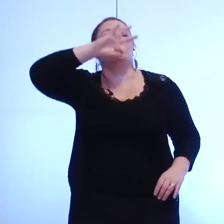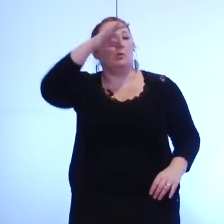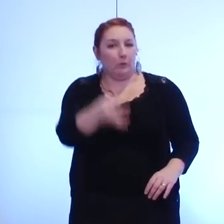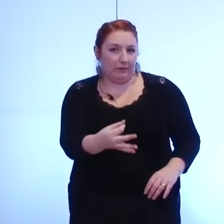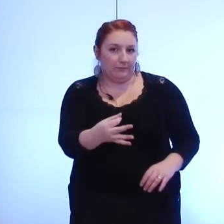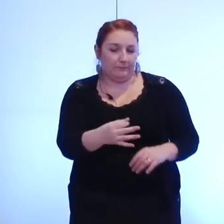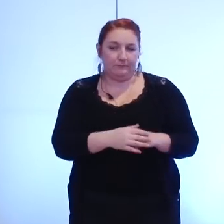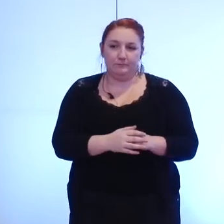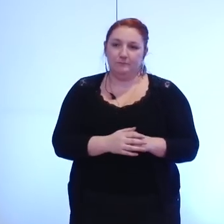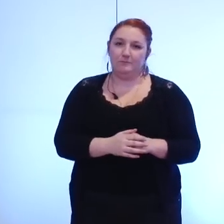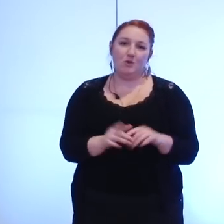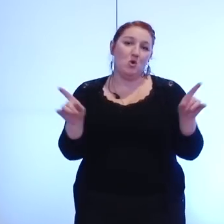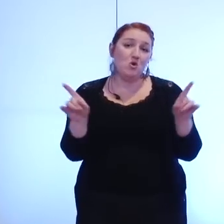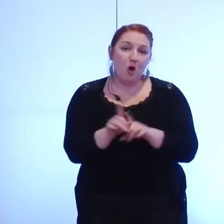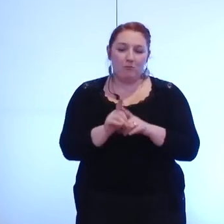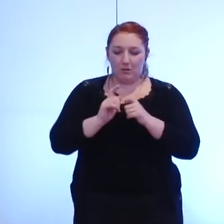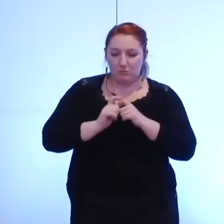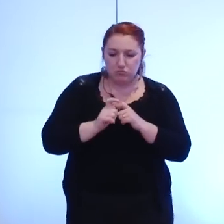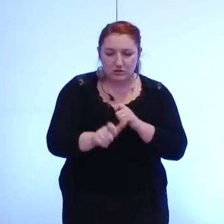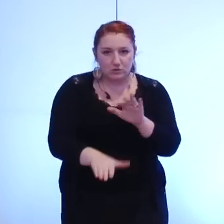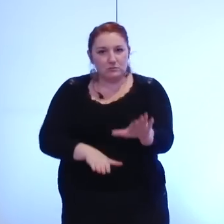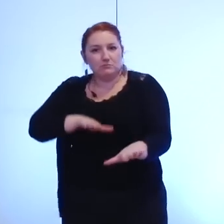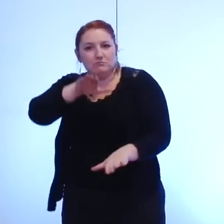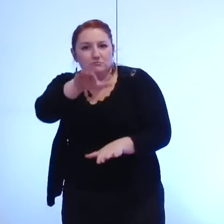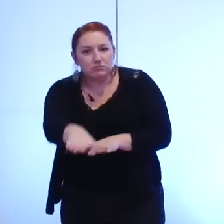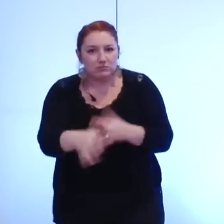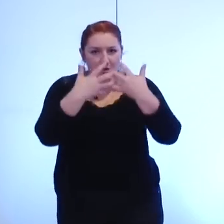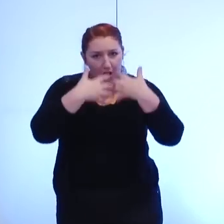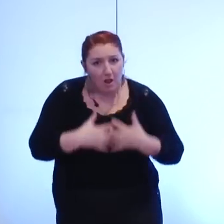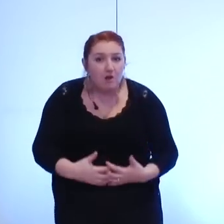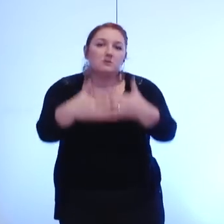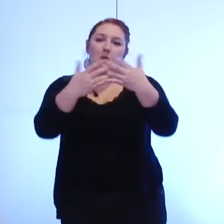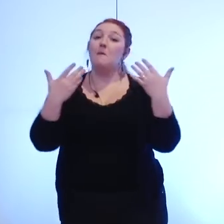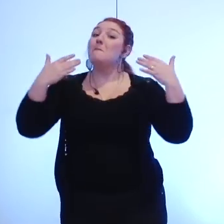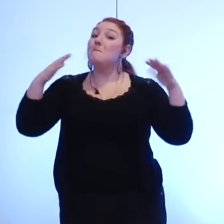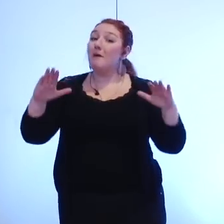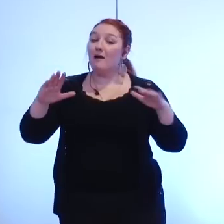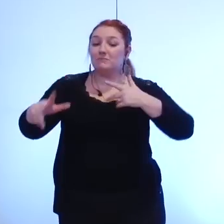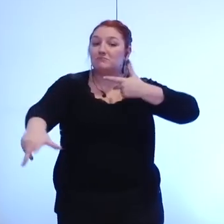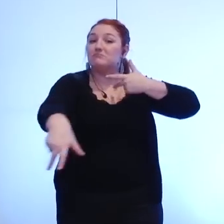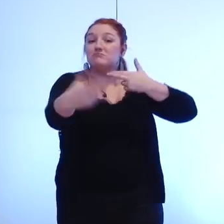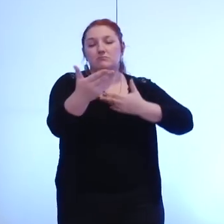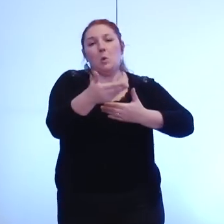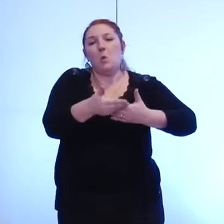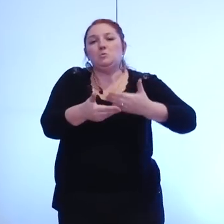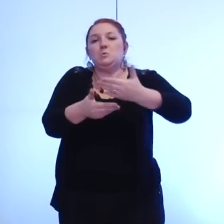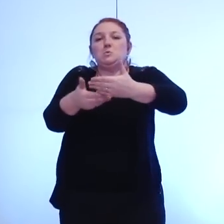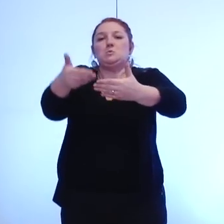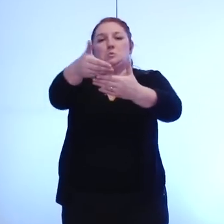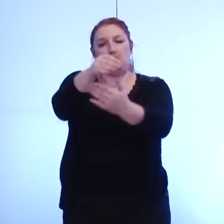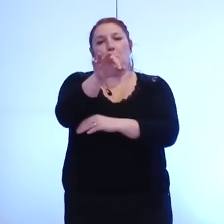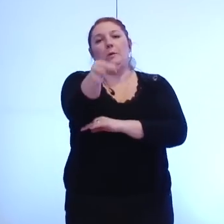le lancement du processus mais c'est un processus de construction c'est un processus qui ne va pas effectivement